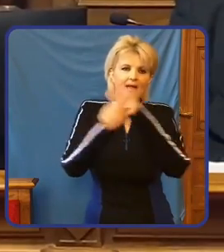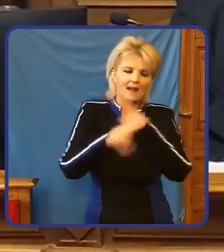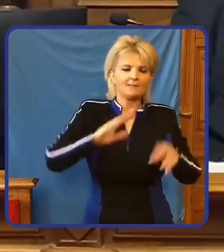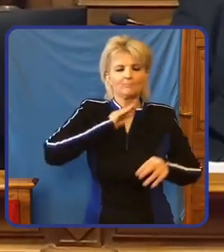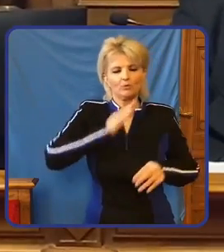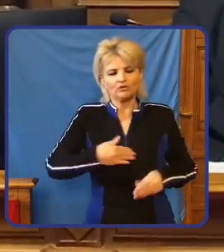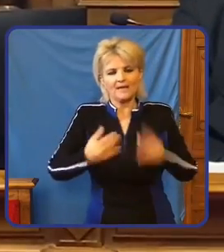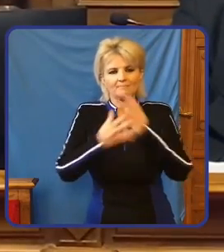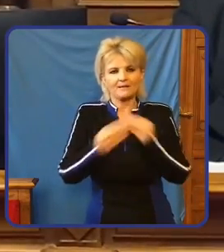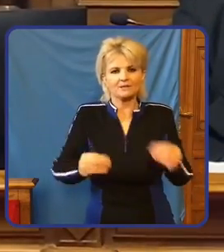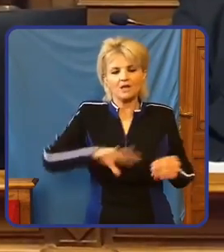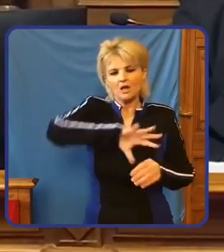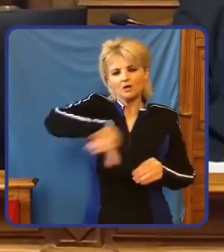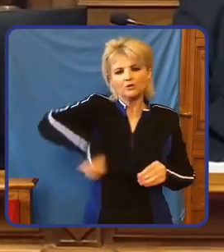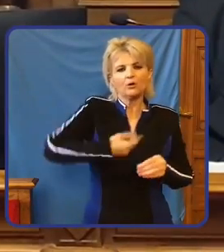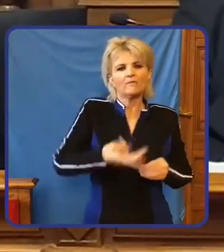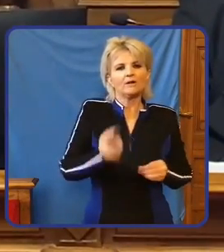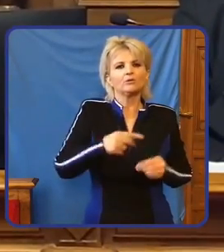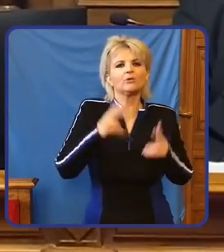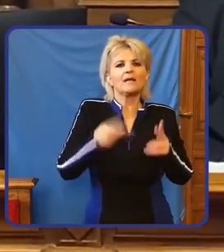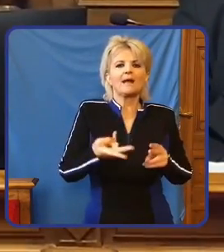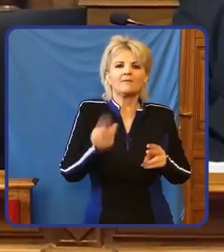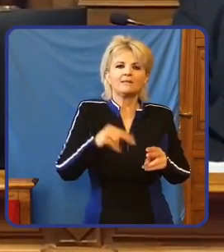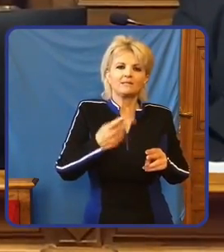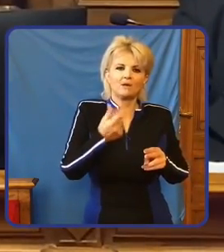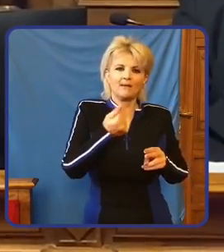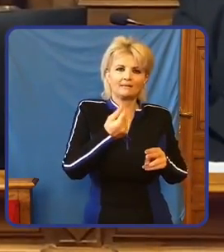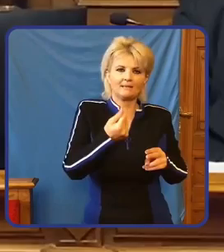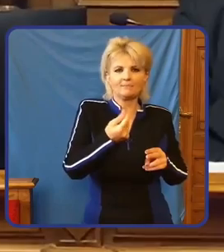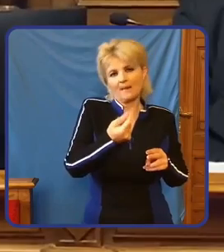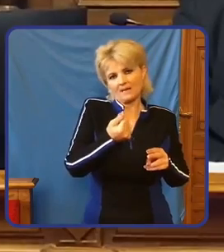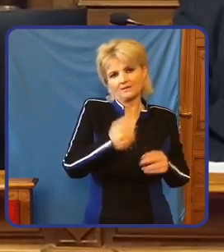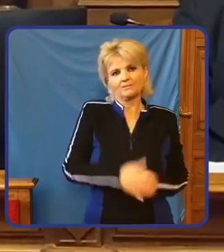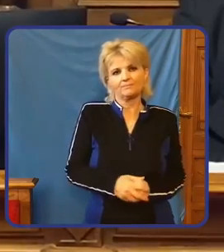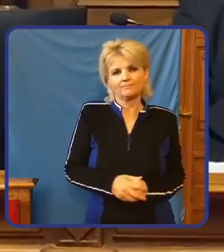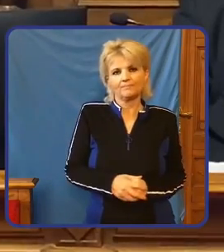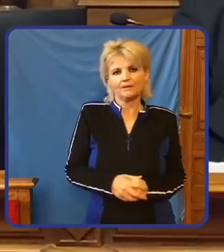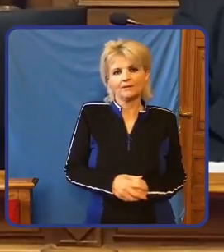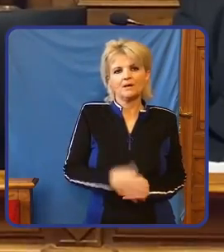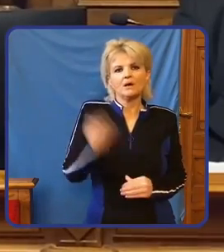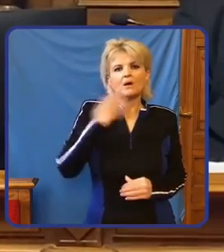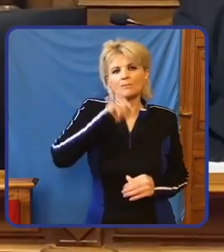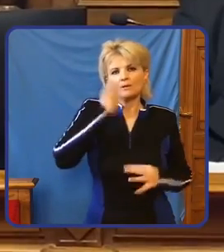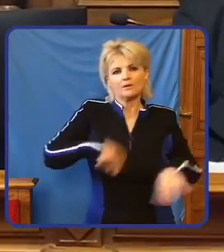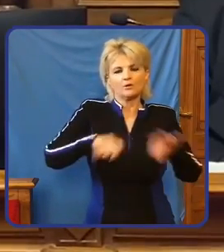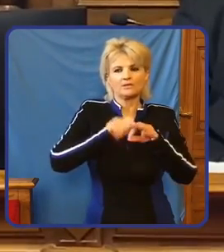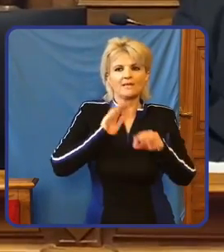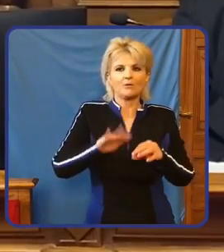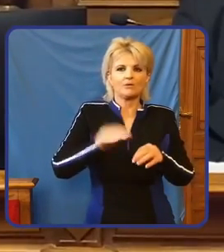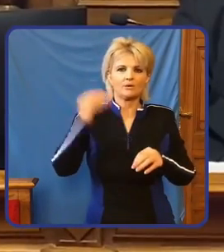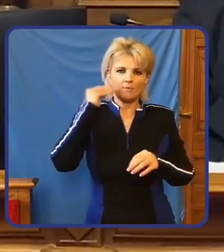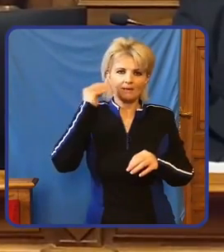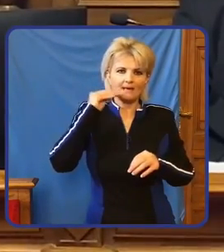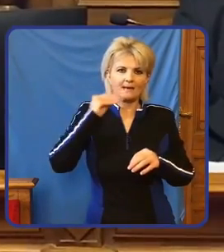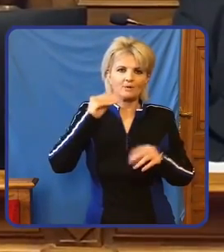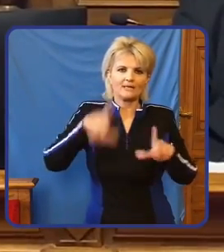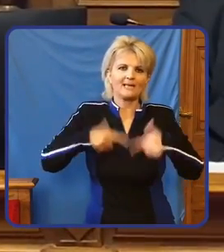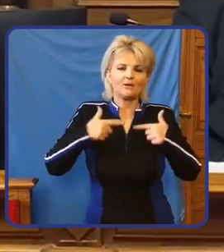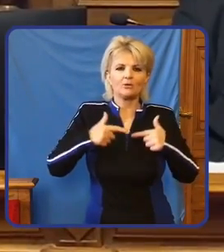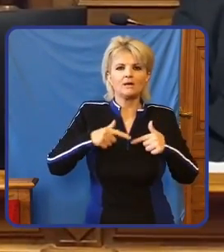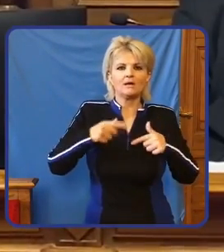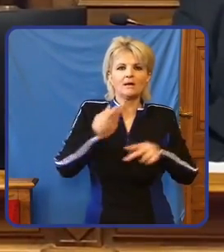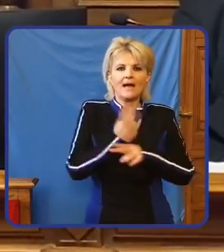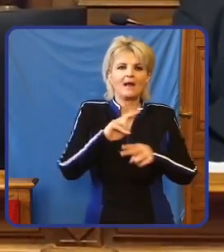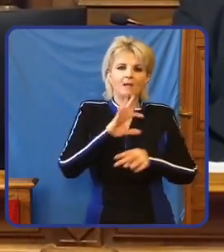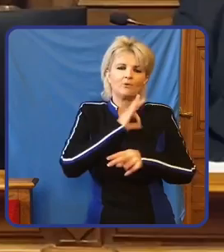postákat, a tolvajoktól vissza kell venni a lopott pénzt. Ennyi. És azt, hogy ezt Magyarországon, Amerikában élő állampolgárai